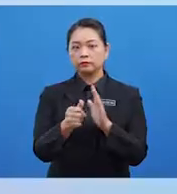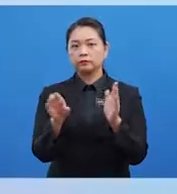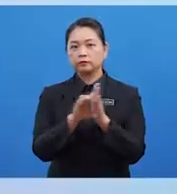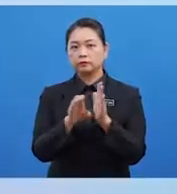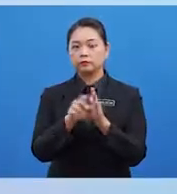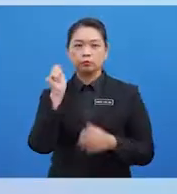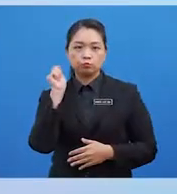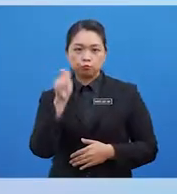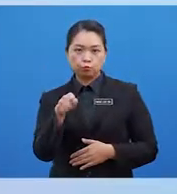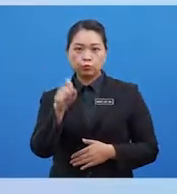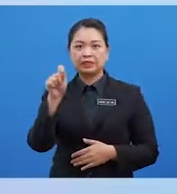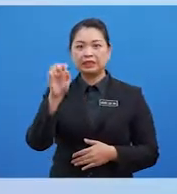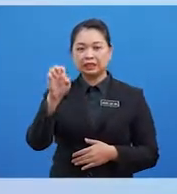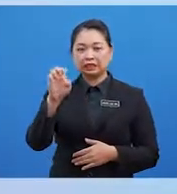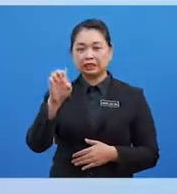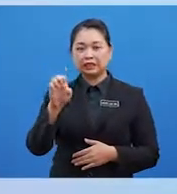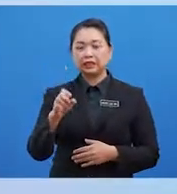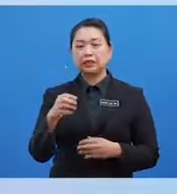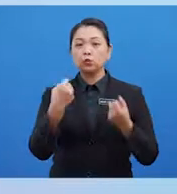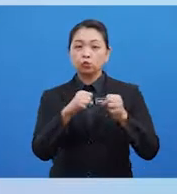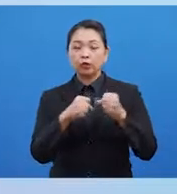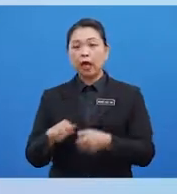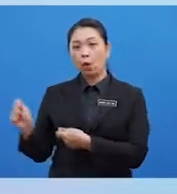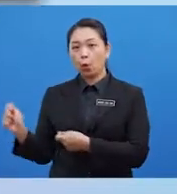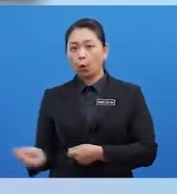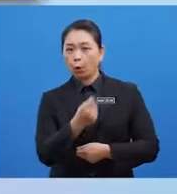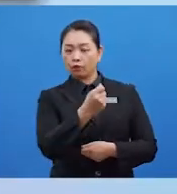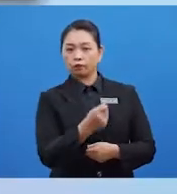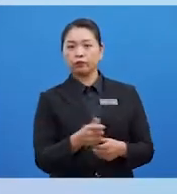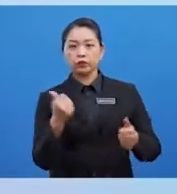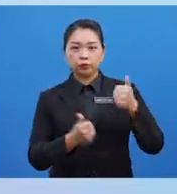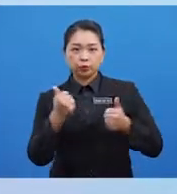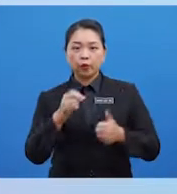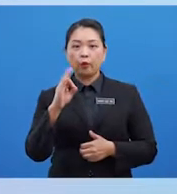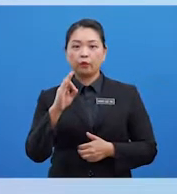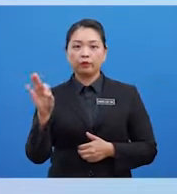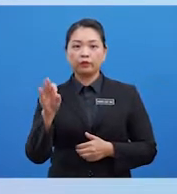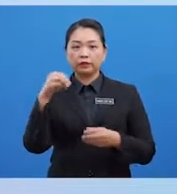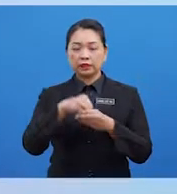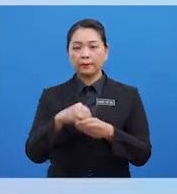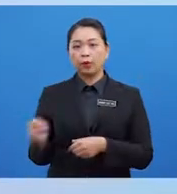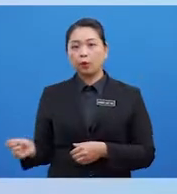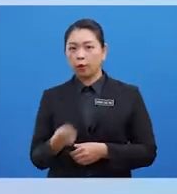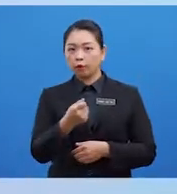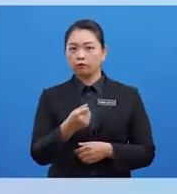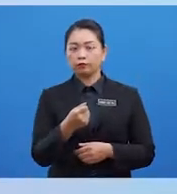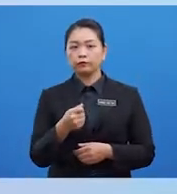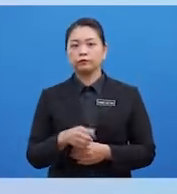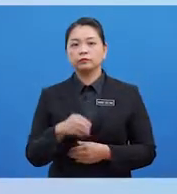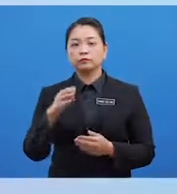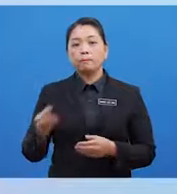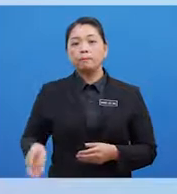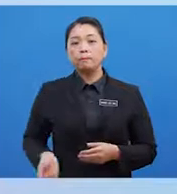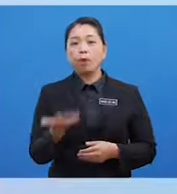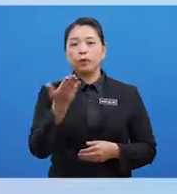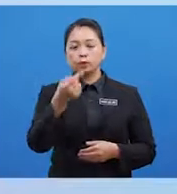Memukul T dalam sukan golf Driving off dalam golf Bowling untuk strike Dan melakukan